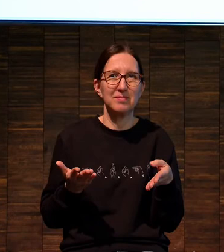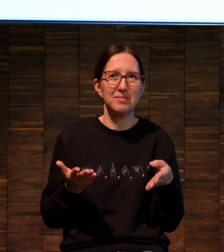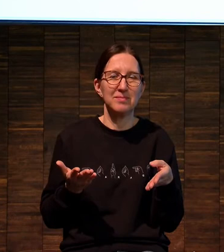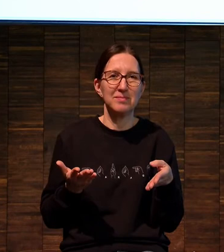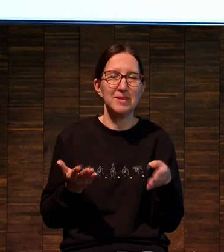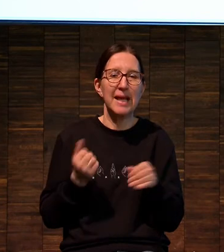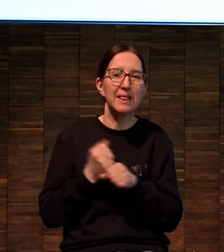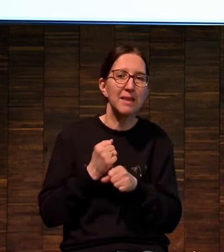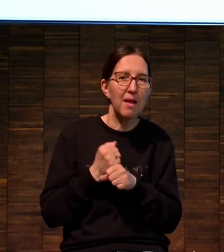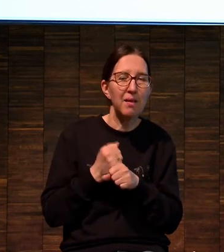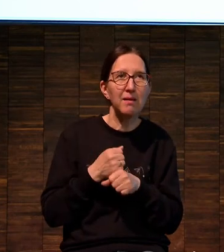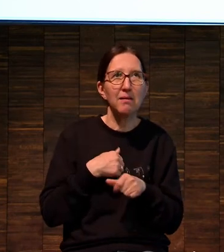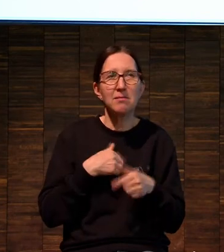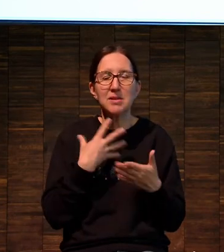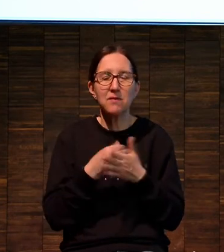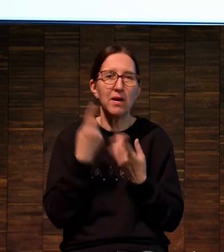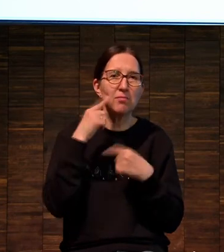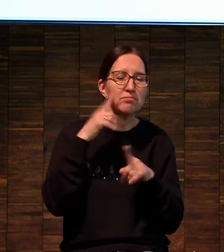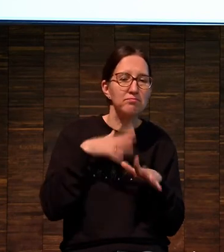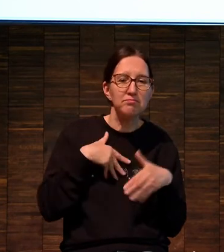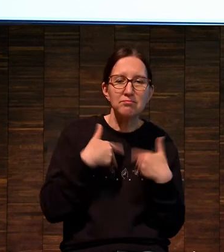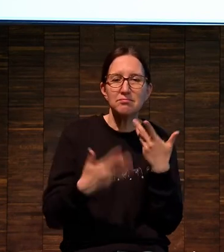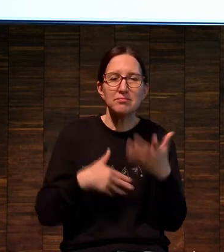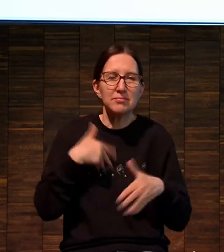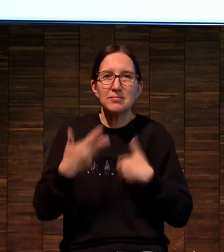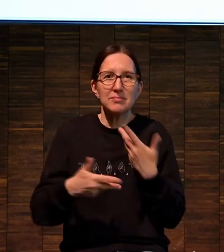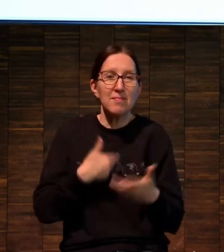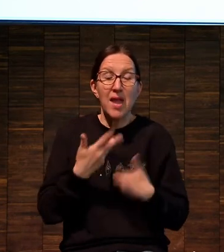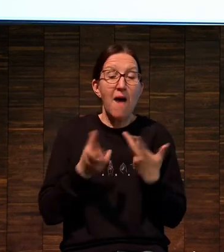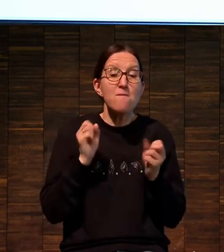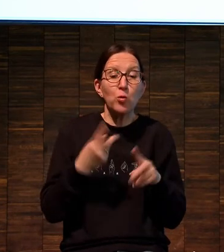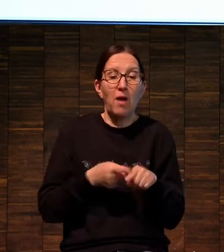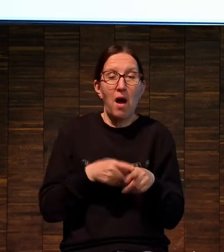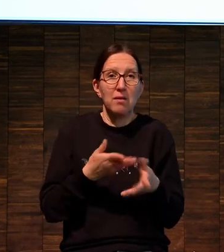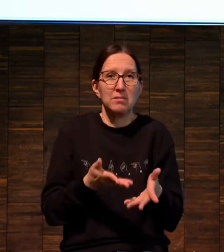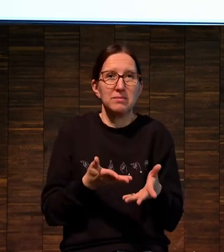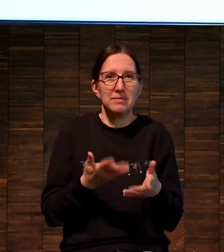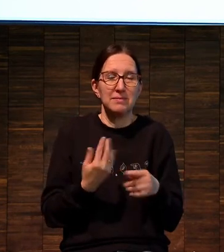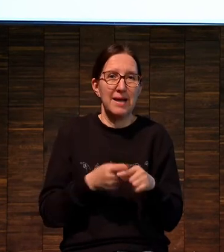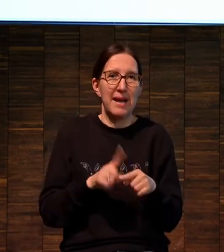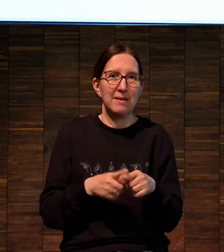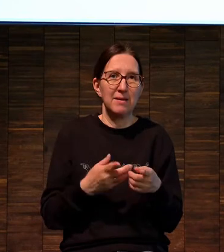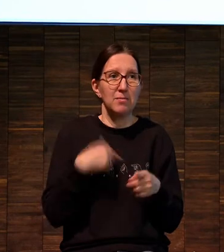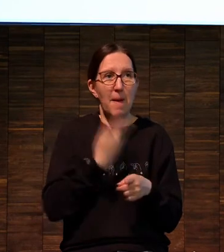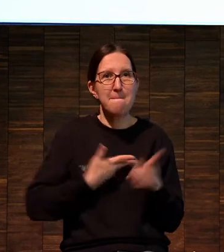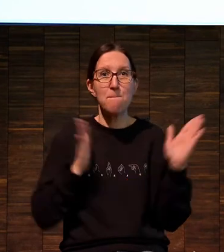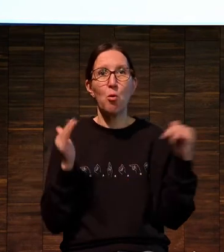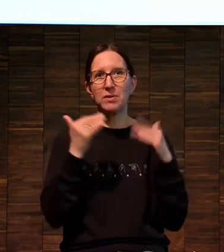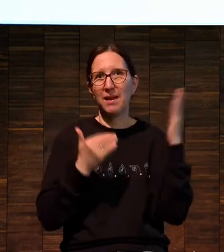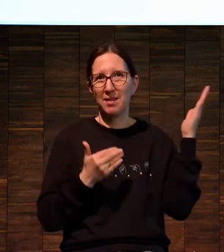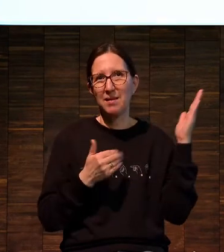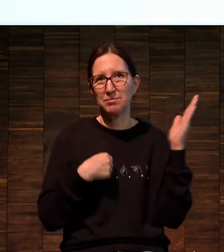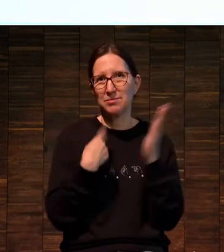делает высказывания. Вот как вот эти вот портреты,